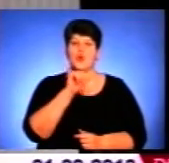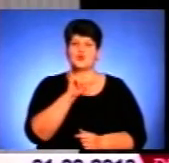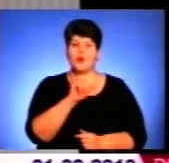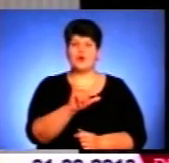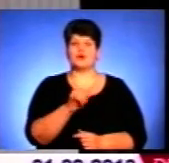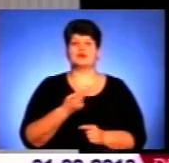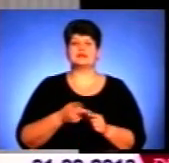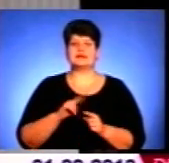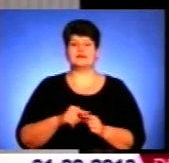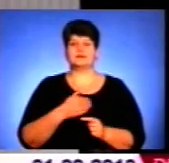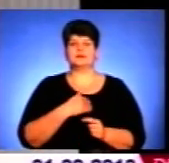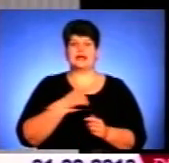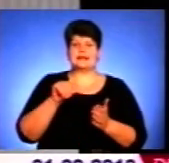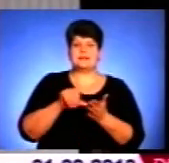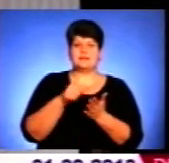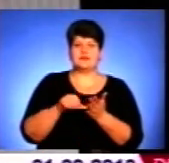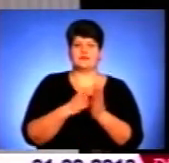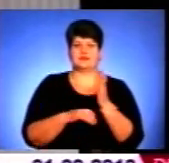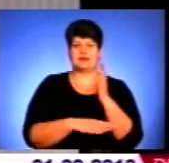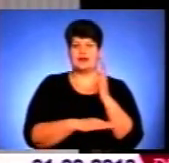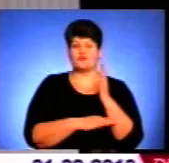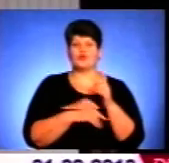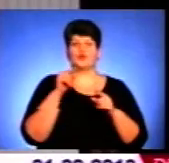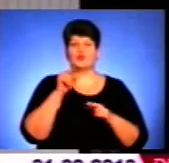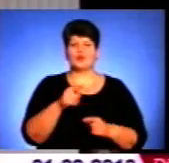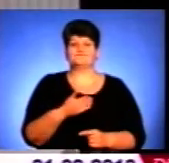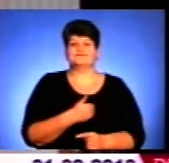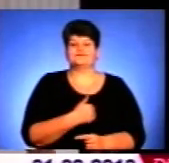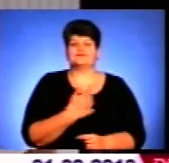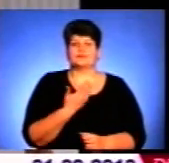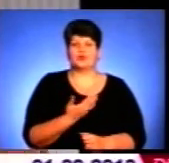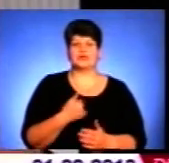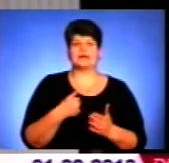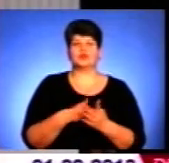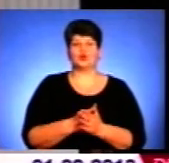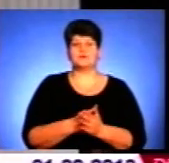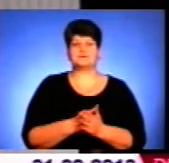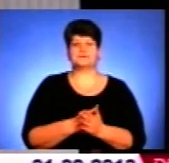Захоплювався різьбою по дереву, взагалі в нього потяг до таких